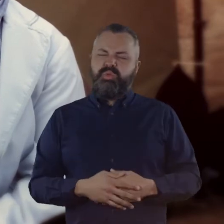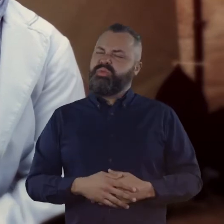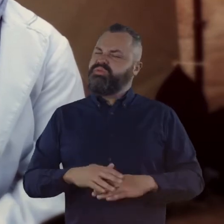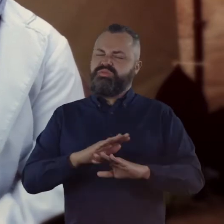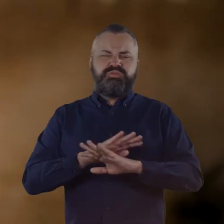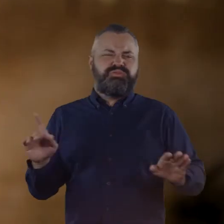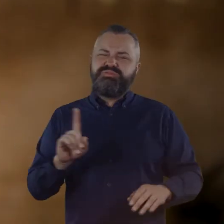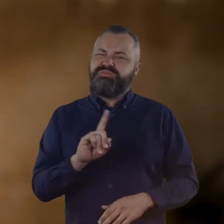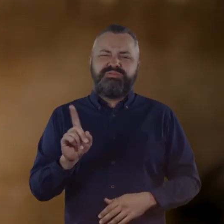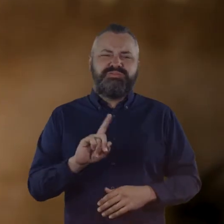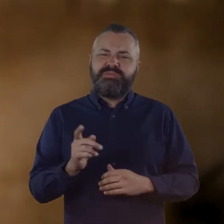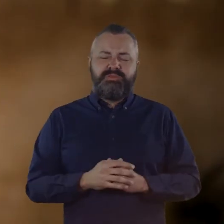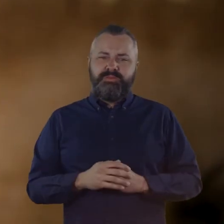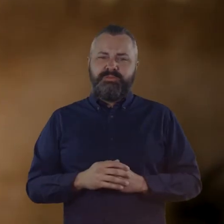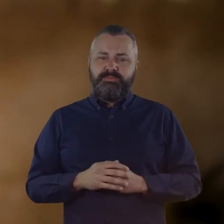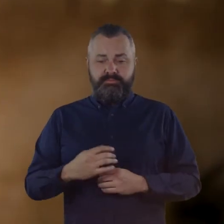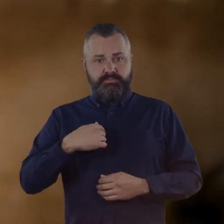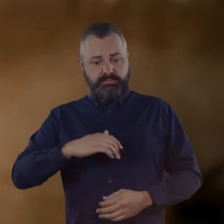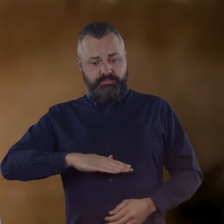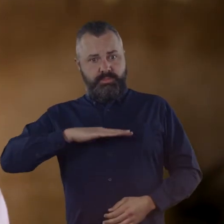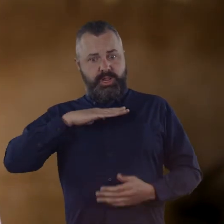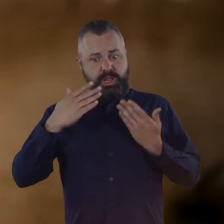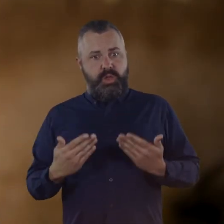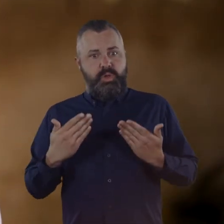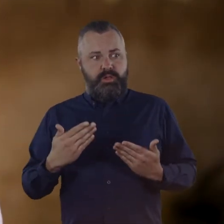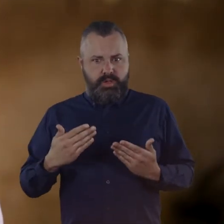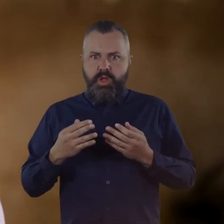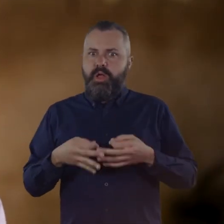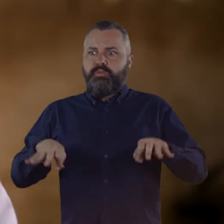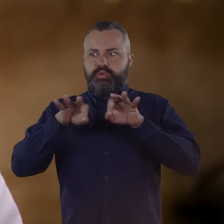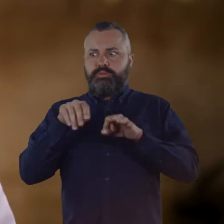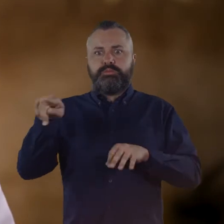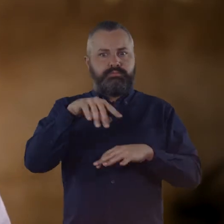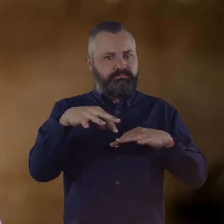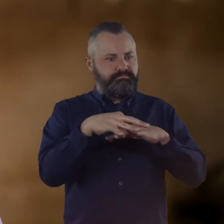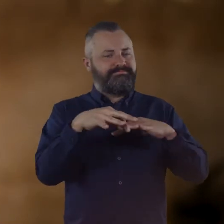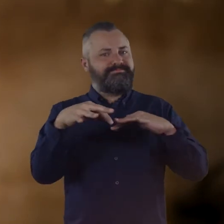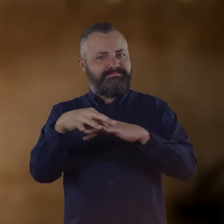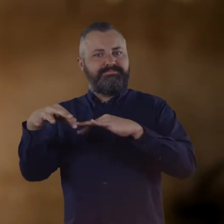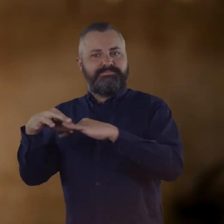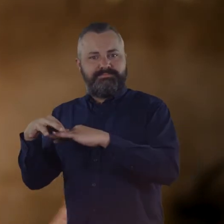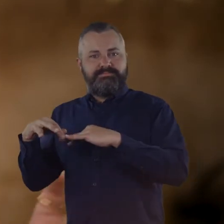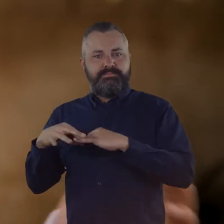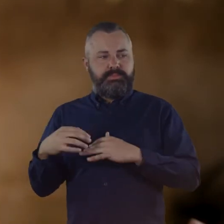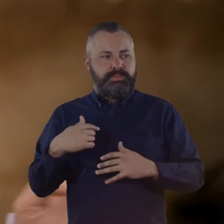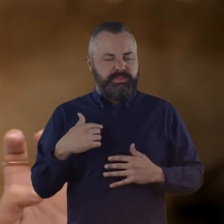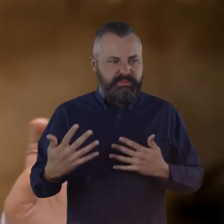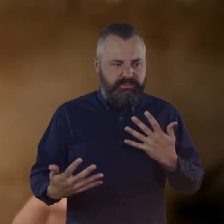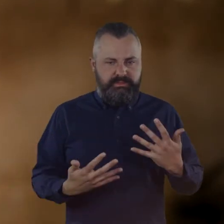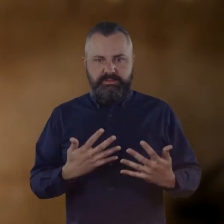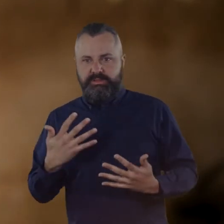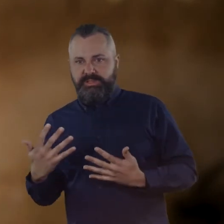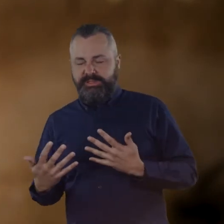إنه حقاً لشيء فضيع وكامرأة من ذوات الإعاقة في هذا العمر أنا أحب عمري لكن